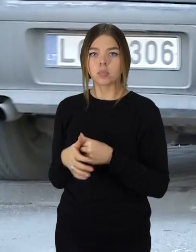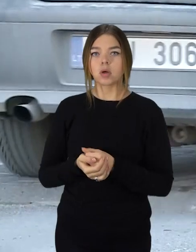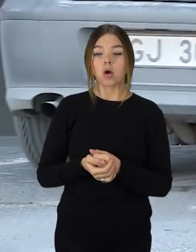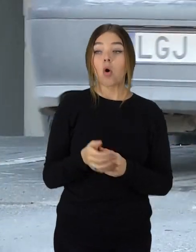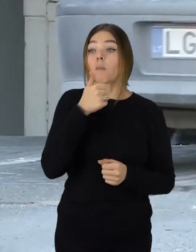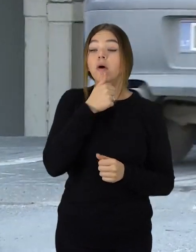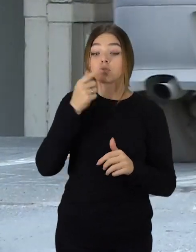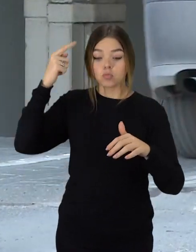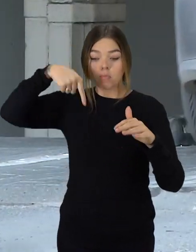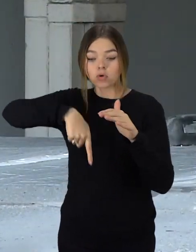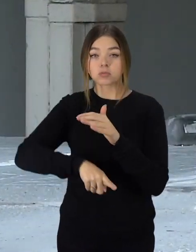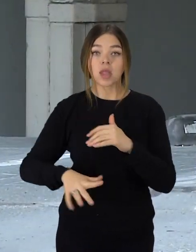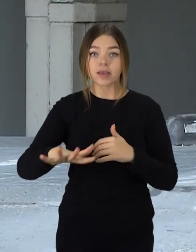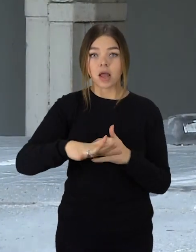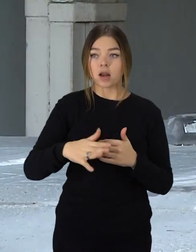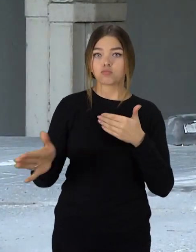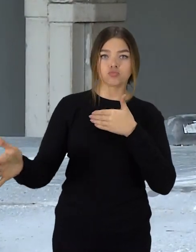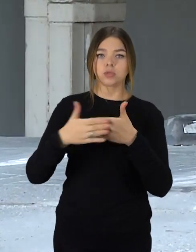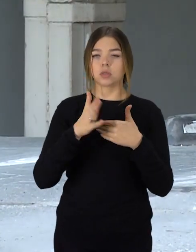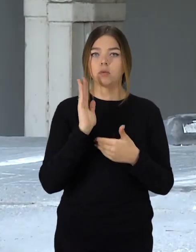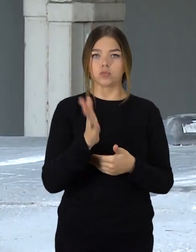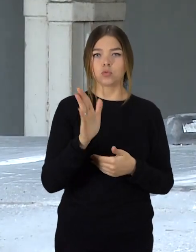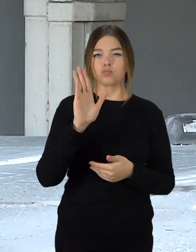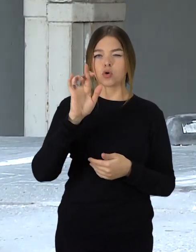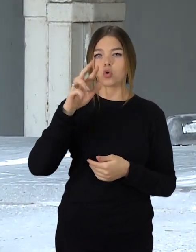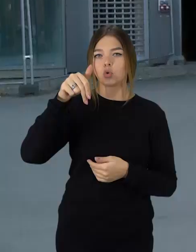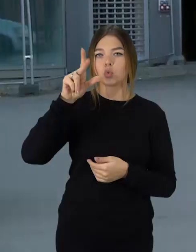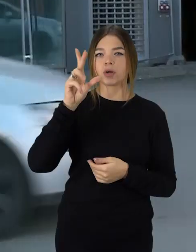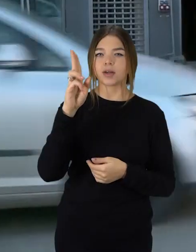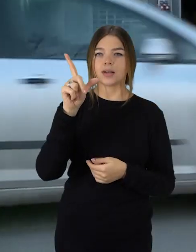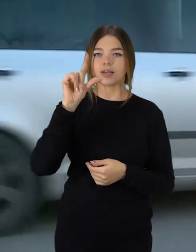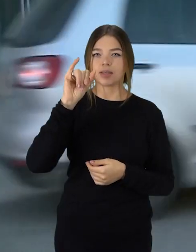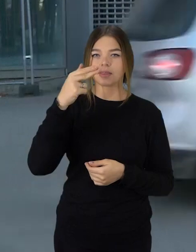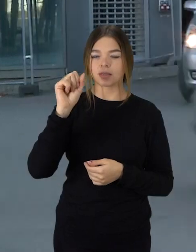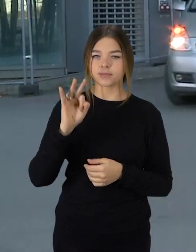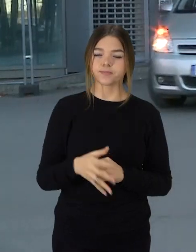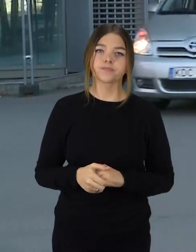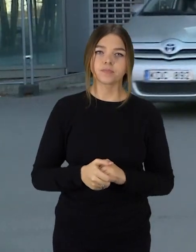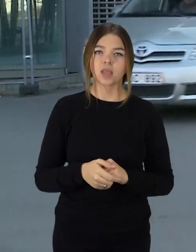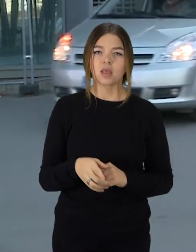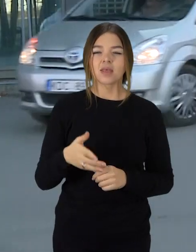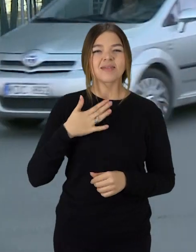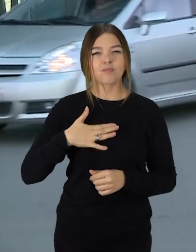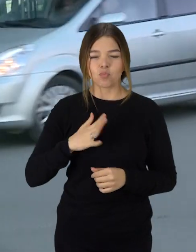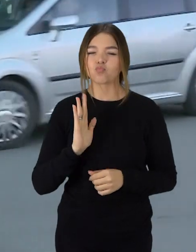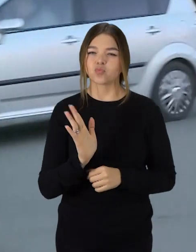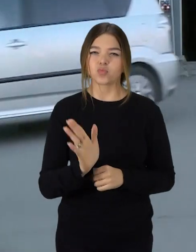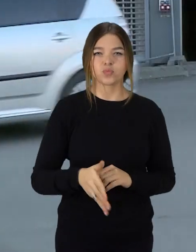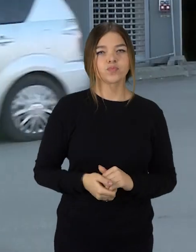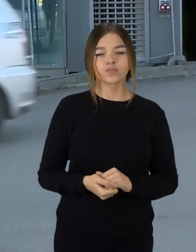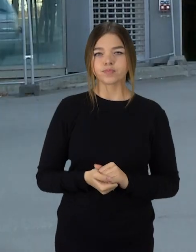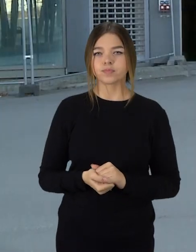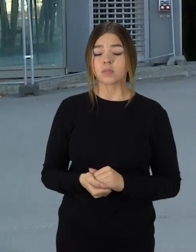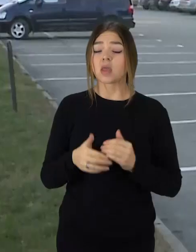štai Bruklinų pirkybos centre klientams bus visiškai uždaryta, kur automobilių statys tik darbuotojai. Nepatogumu klientams tikrai bus.